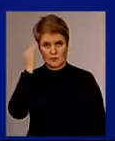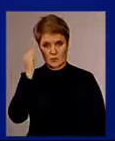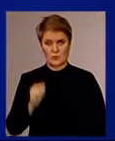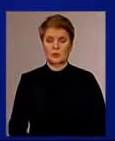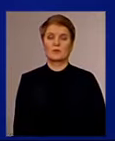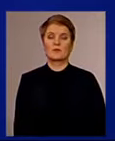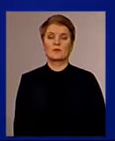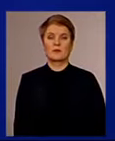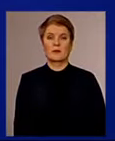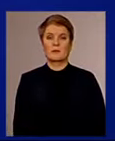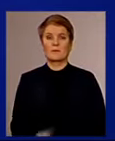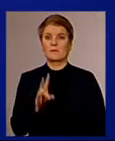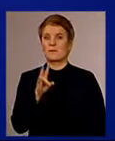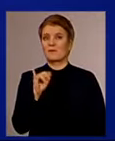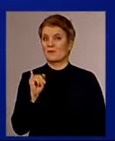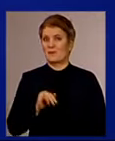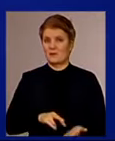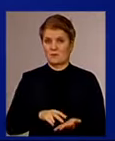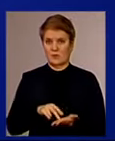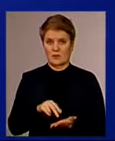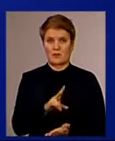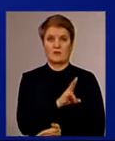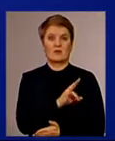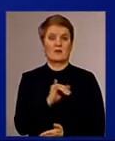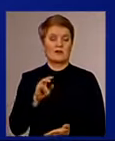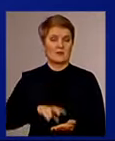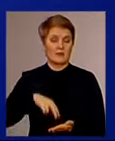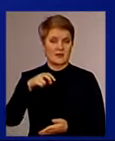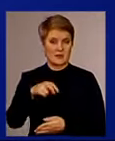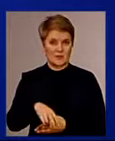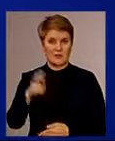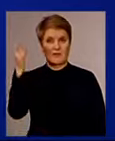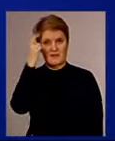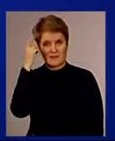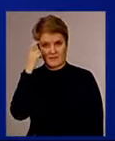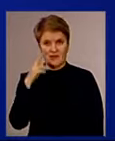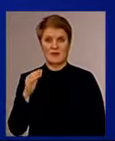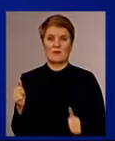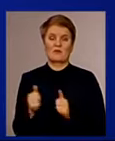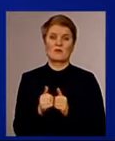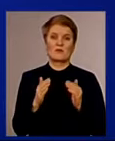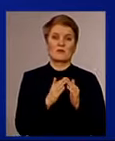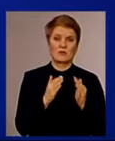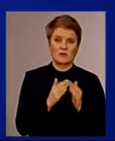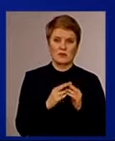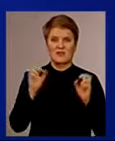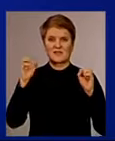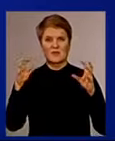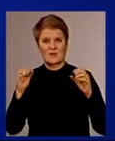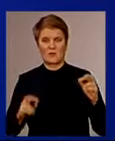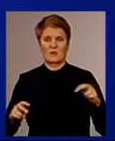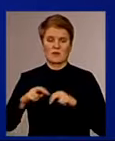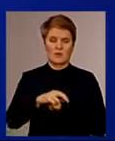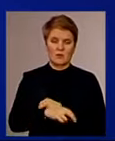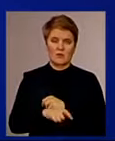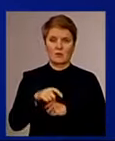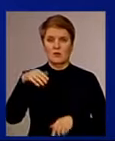Ні пройти, ні перестрибнути. В столиці, поміж будинками, на переходах біля світлофорів, пішоходи грузнуть у каші зі снігу, води та піску.